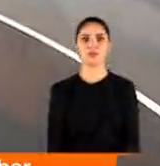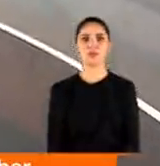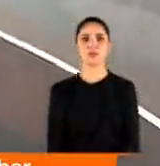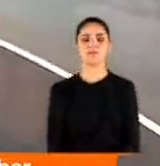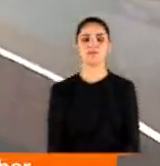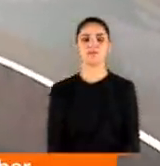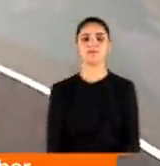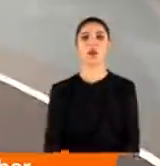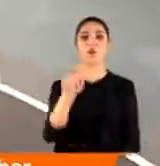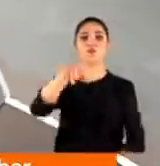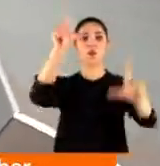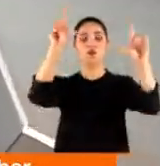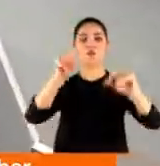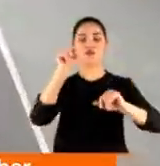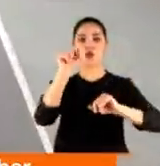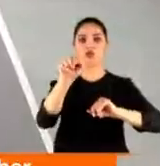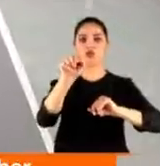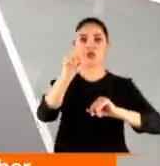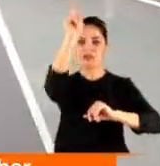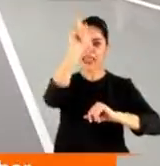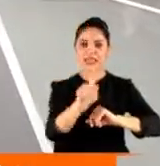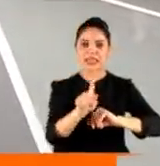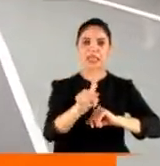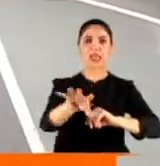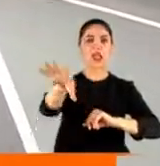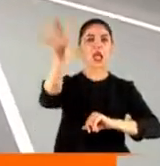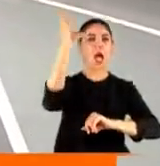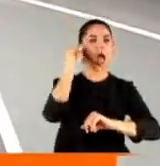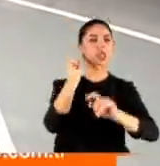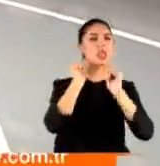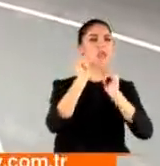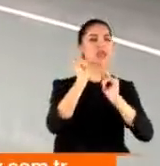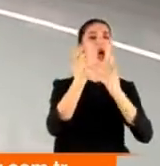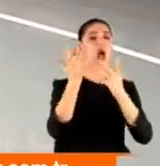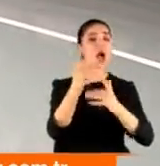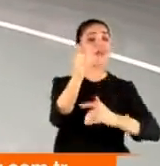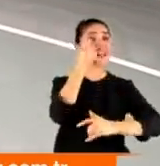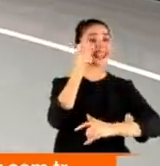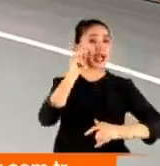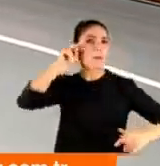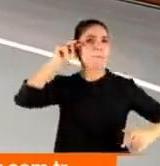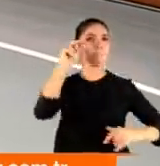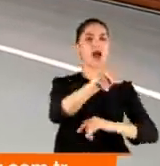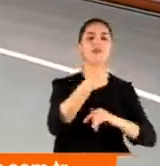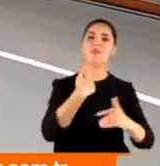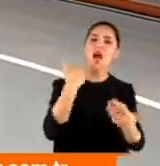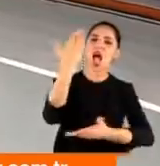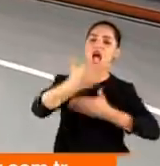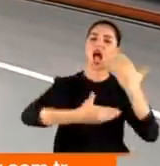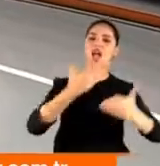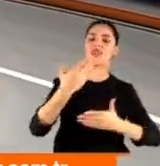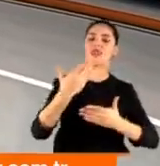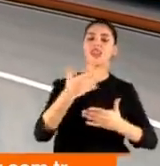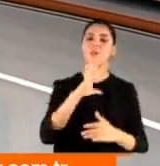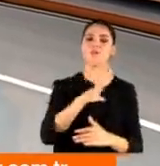Şimdi bu fotoğrafı ilk etapta algılayamayabilirsiniz ama dikkatlice bakmanızı ve kulağınızı da bana vermenizi rica